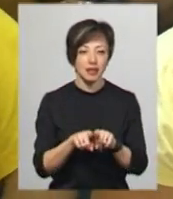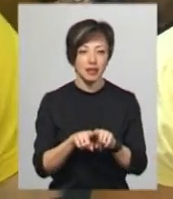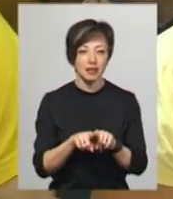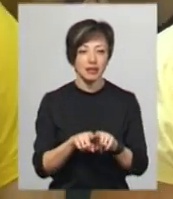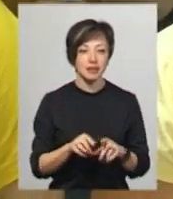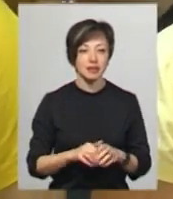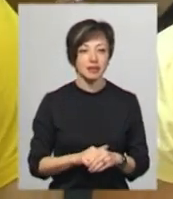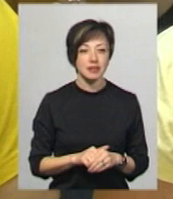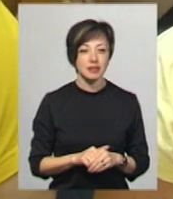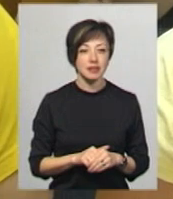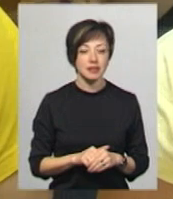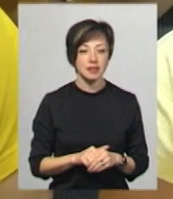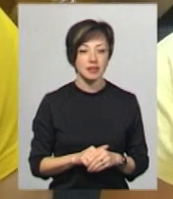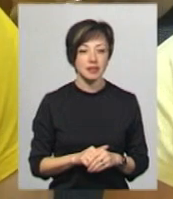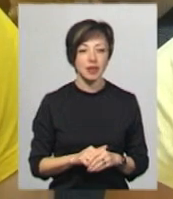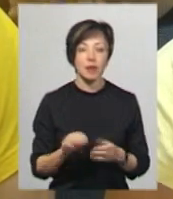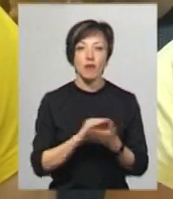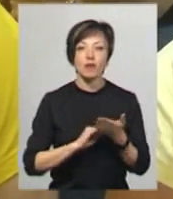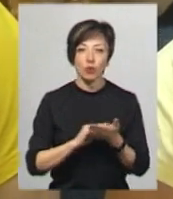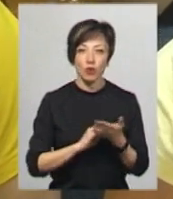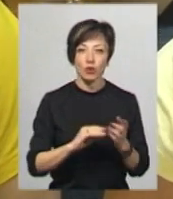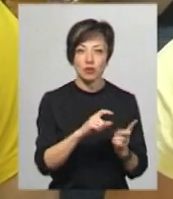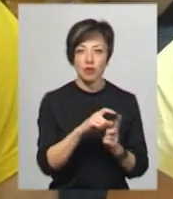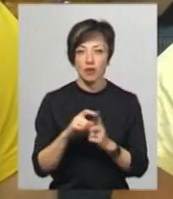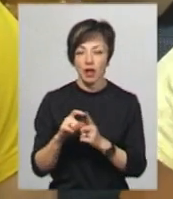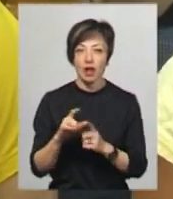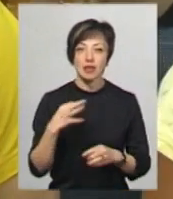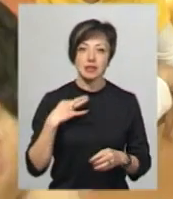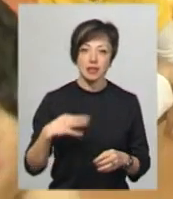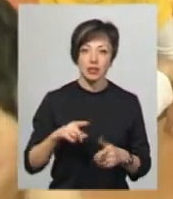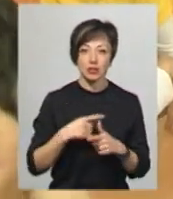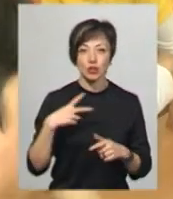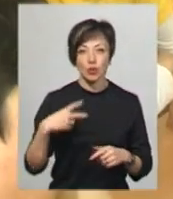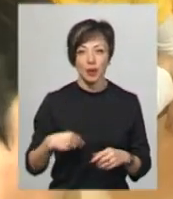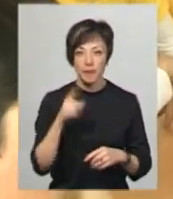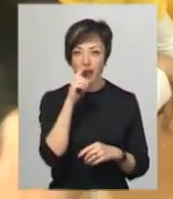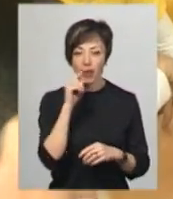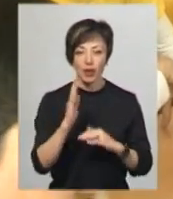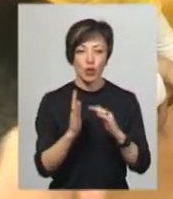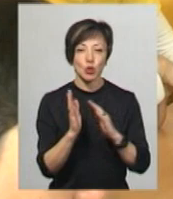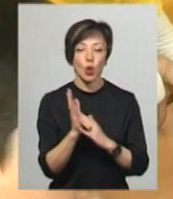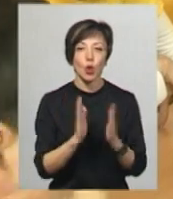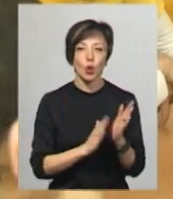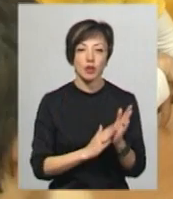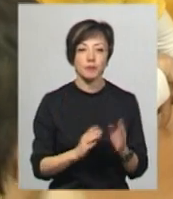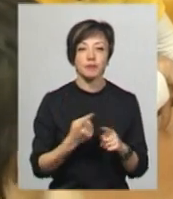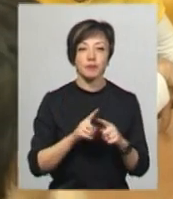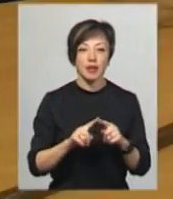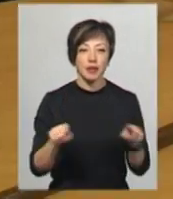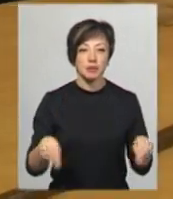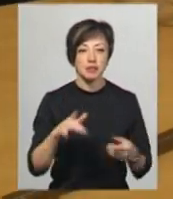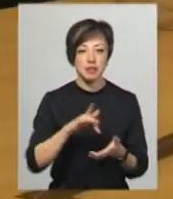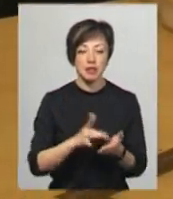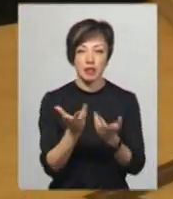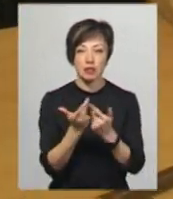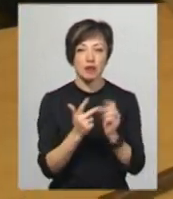сина чи доньки, маленькі долоньки. Хмельницький реабілітаційний центр родинний затишок